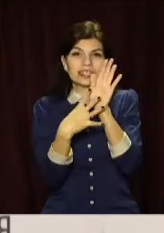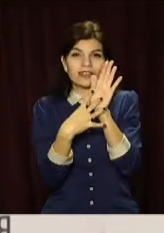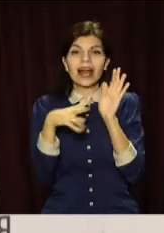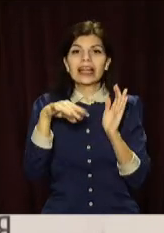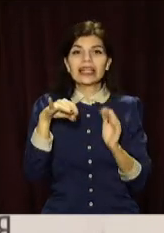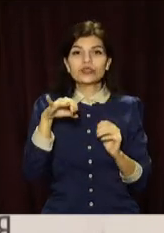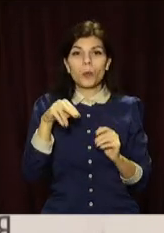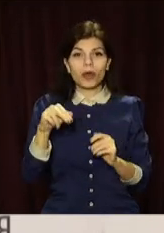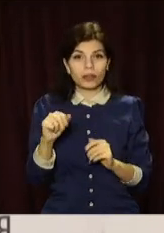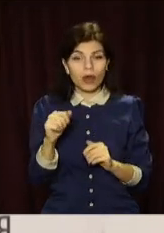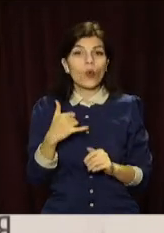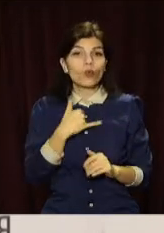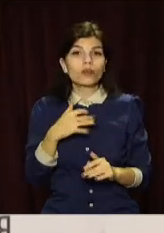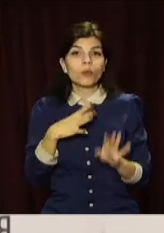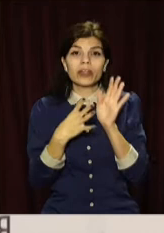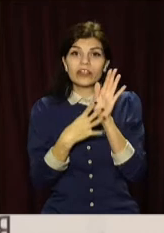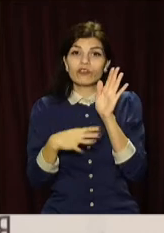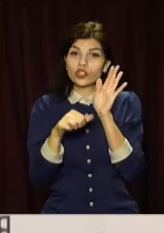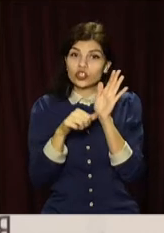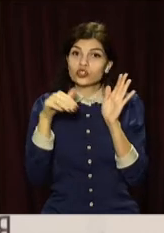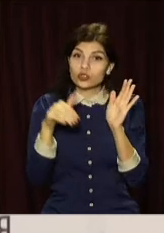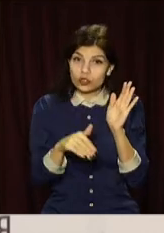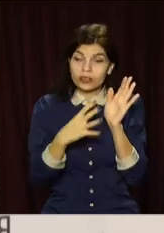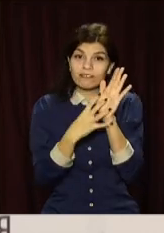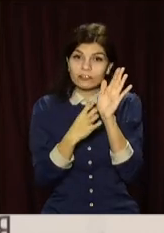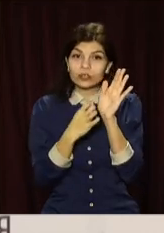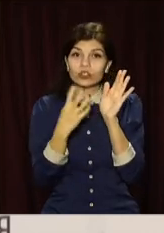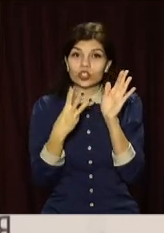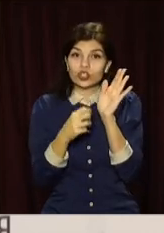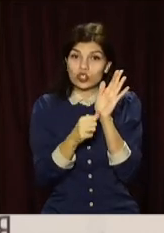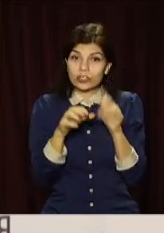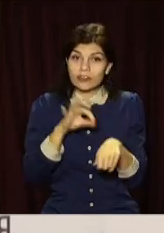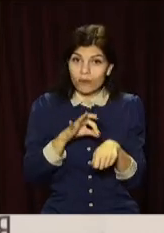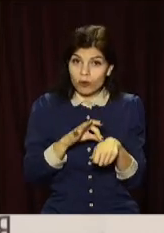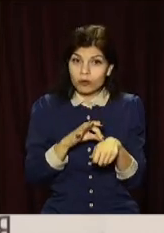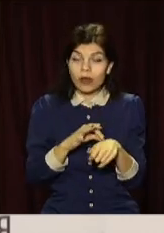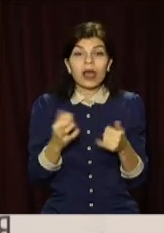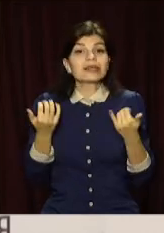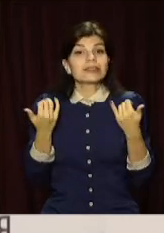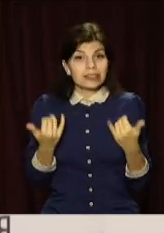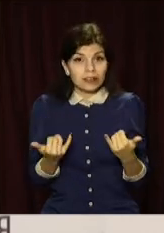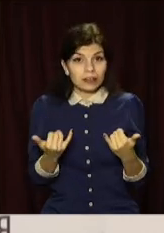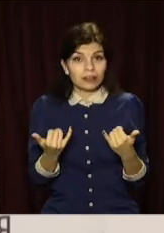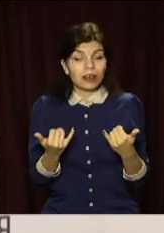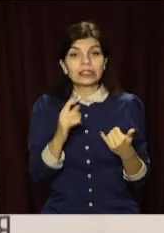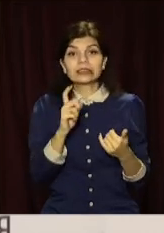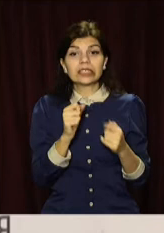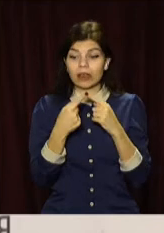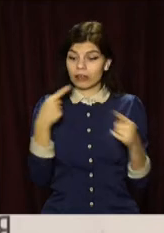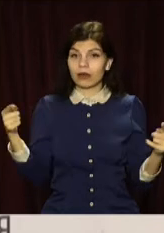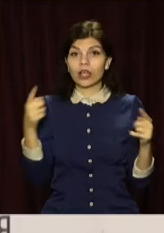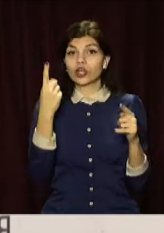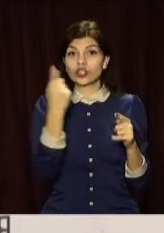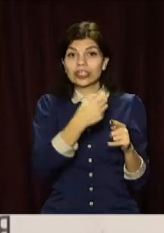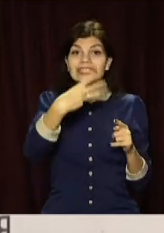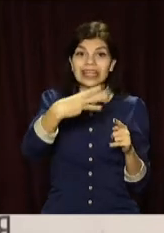листопада, в нас було 96 тисяч 936 захворівших, то зараз за тиждень